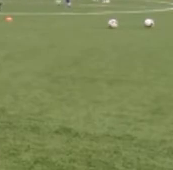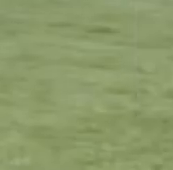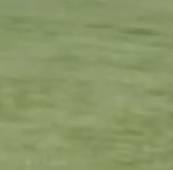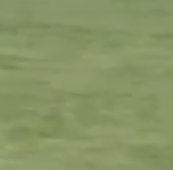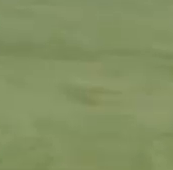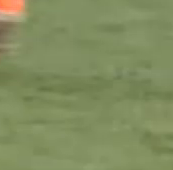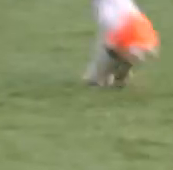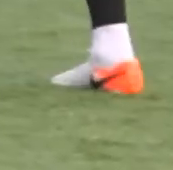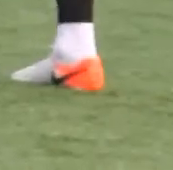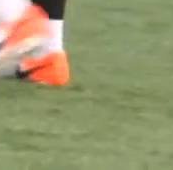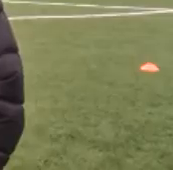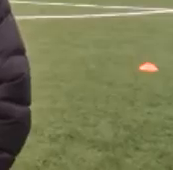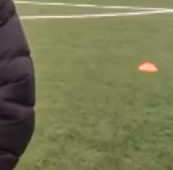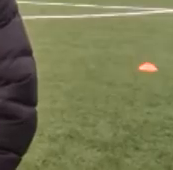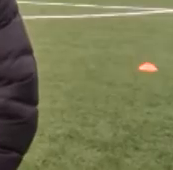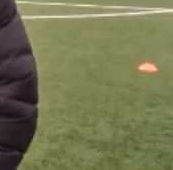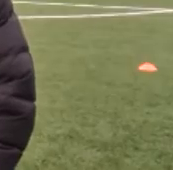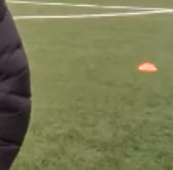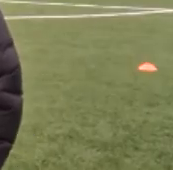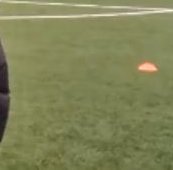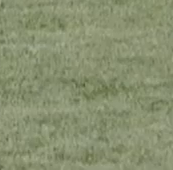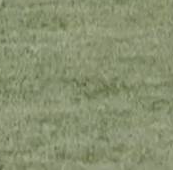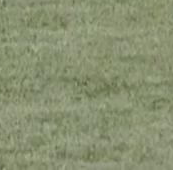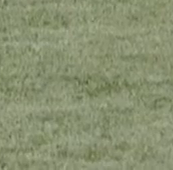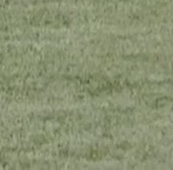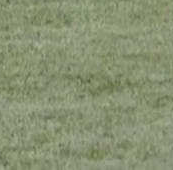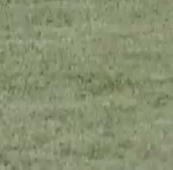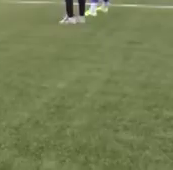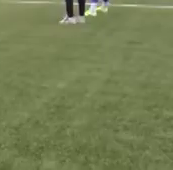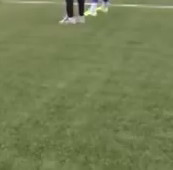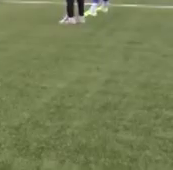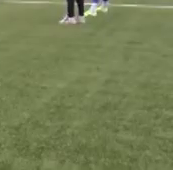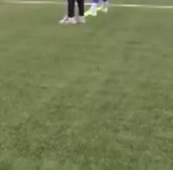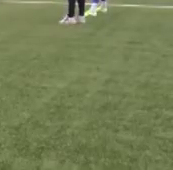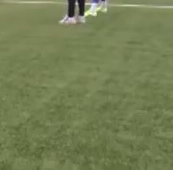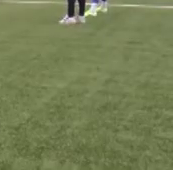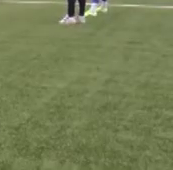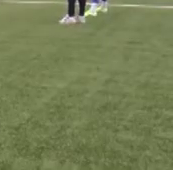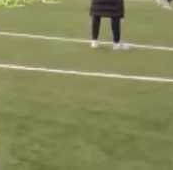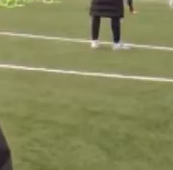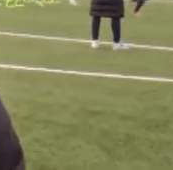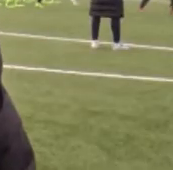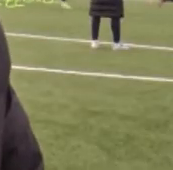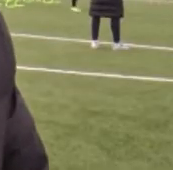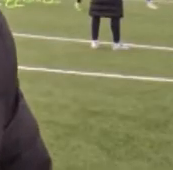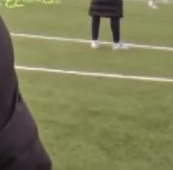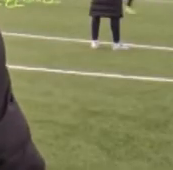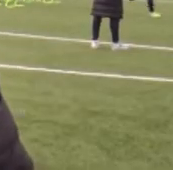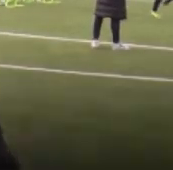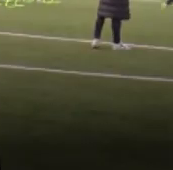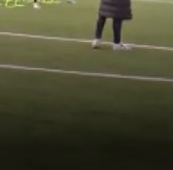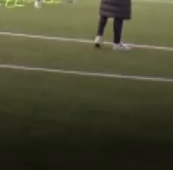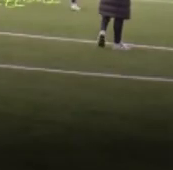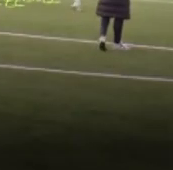двічі в день без вихідних, розповідає їхній наставник Василь Кобін. До команди мають взяти нових гравців. Зробити посилення